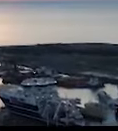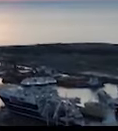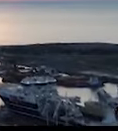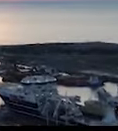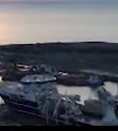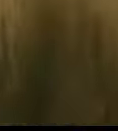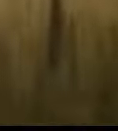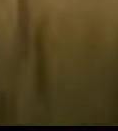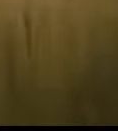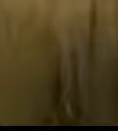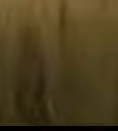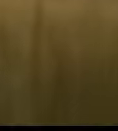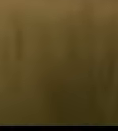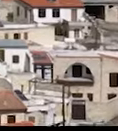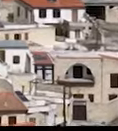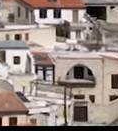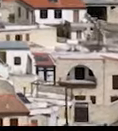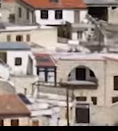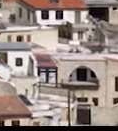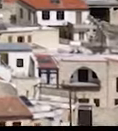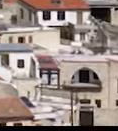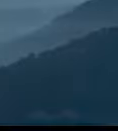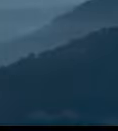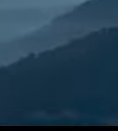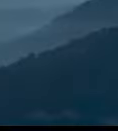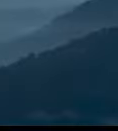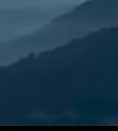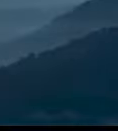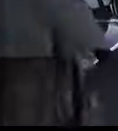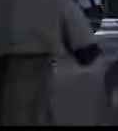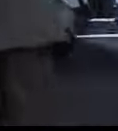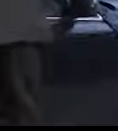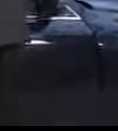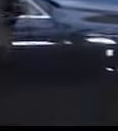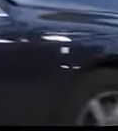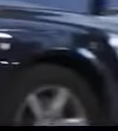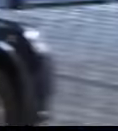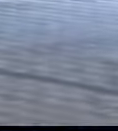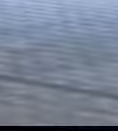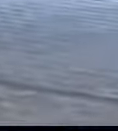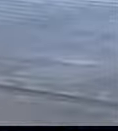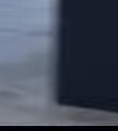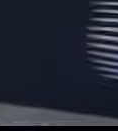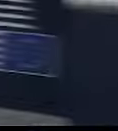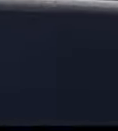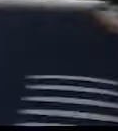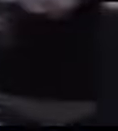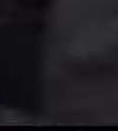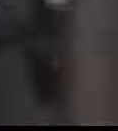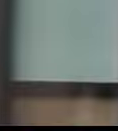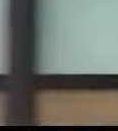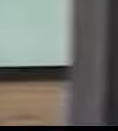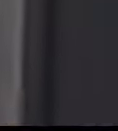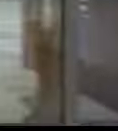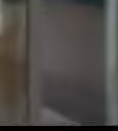αναβαθμισμένο γενικό σύστημα υγείας, με ισχυρή άμυνα και περήφανη εξωτερική πολιτική και μια Κύπρο επανενωμένη, ελεύθερη